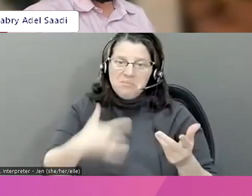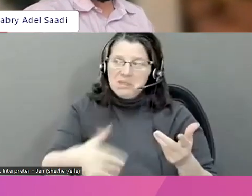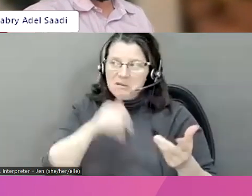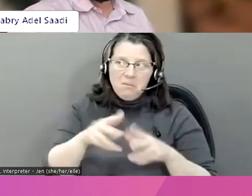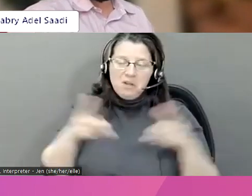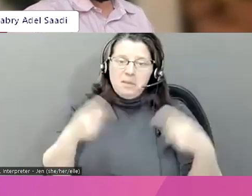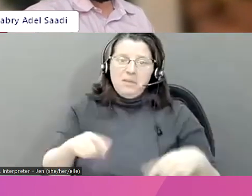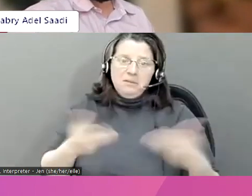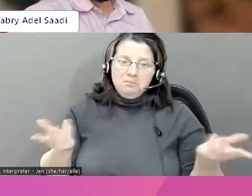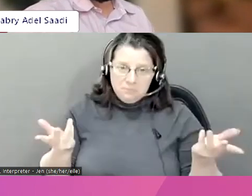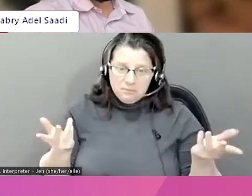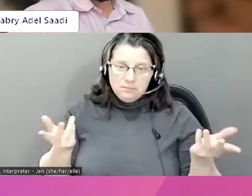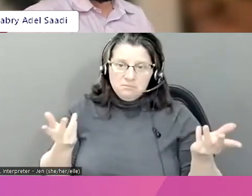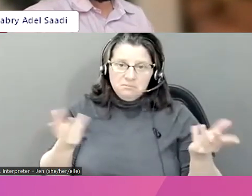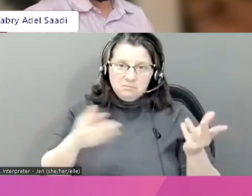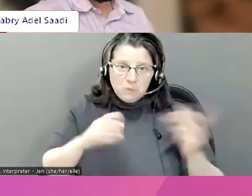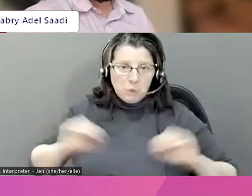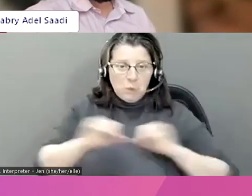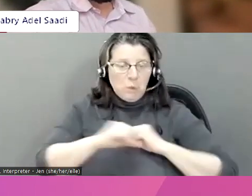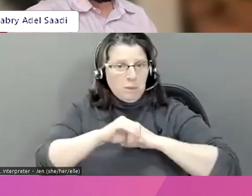même si vous le signalez à la police,